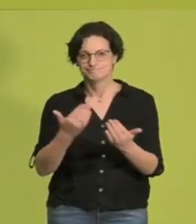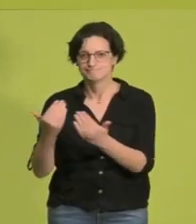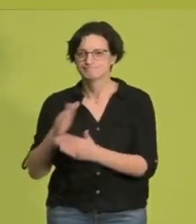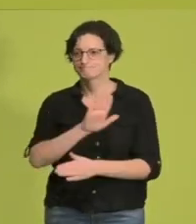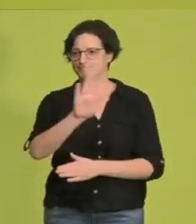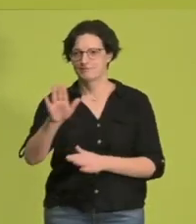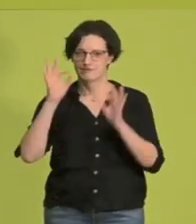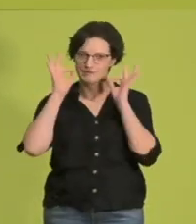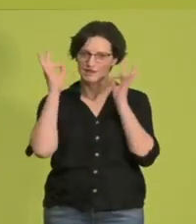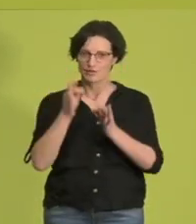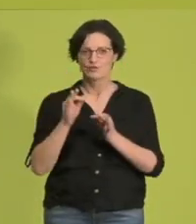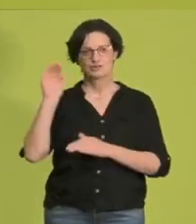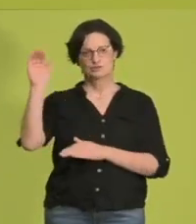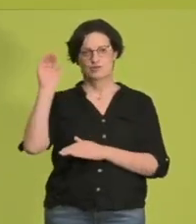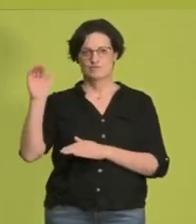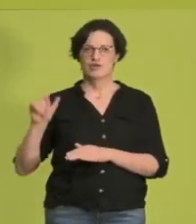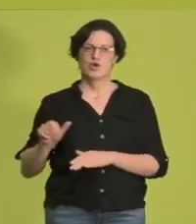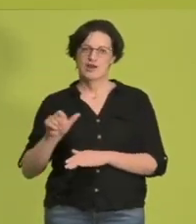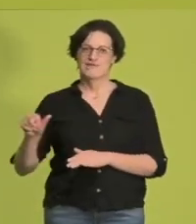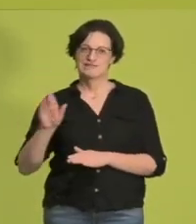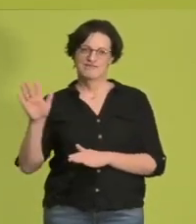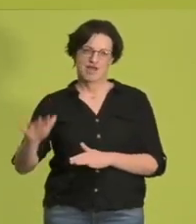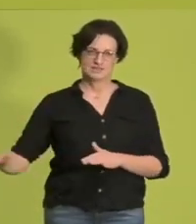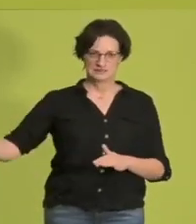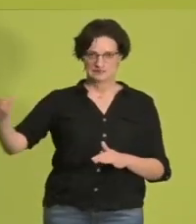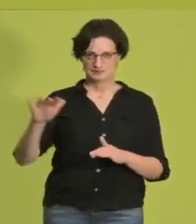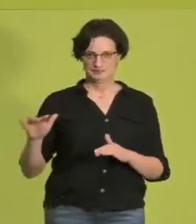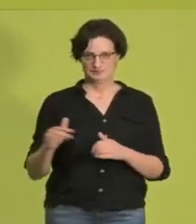Zukunft Nordrhein-Westfalens. Vielen Dank. Vielen Dank. Vielen Dank.